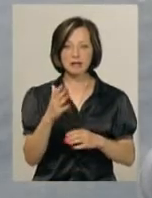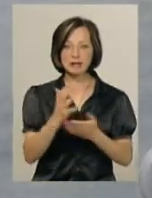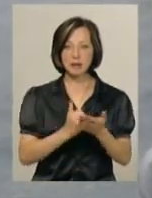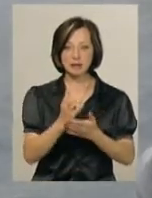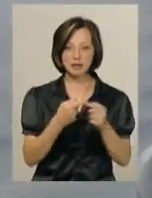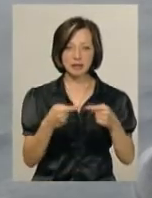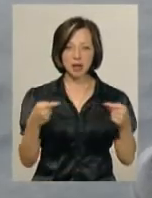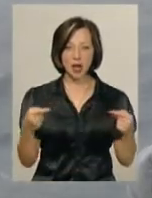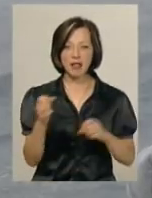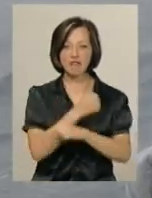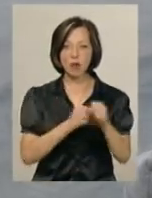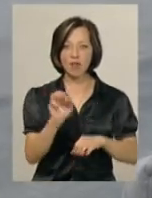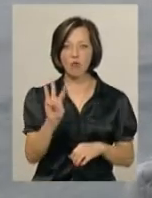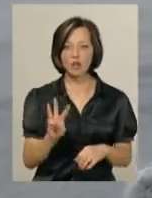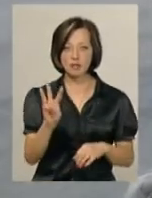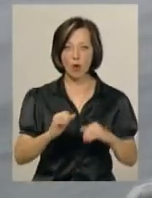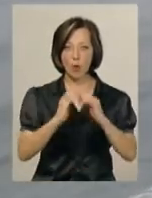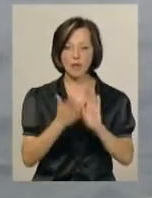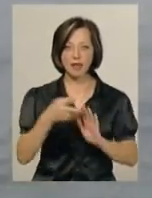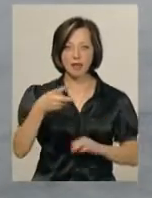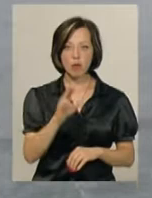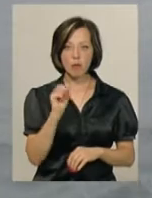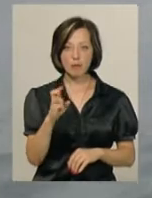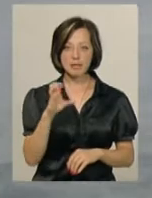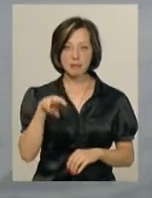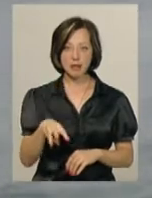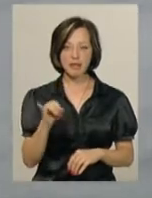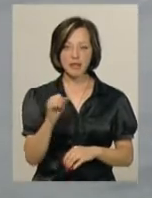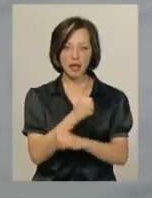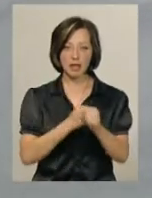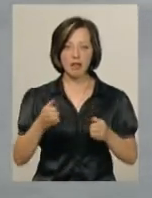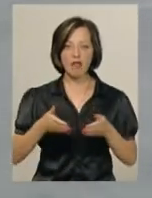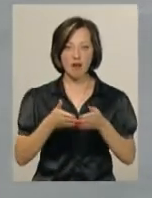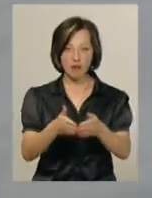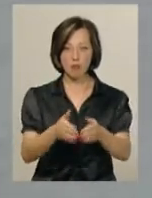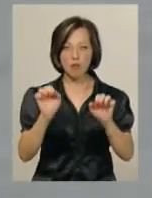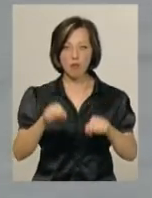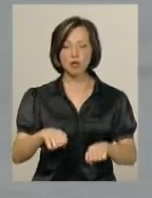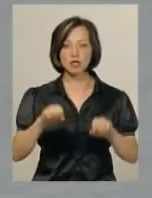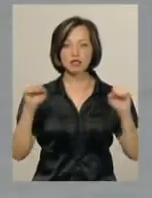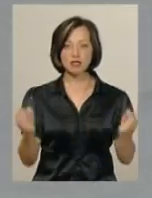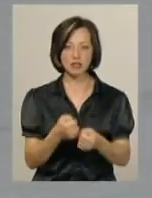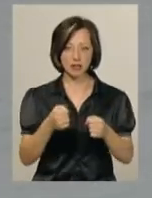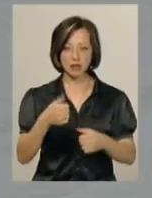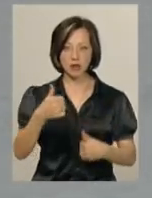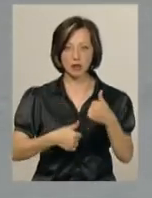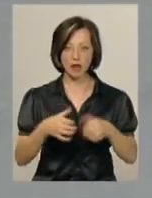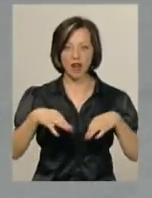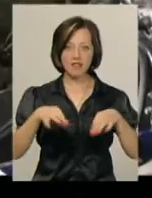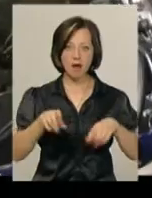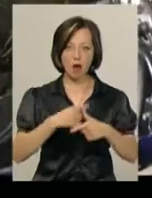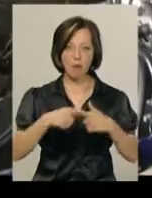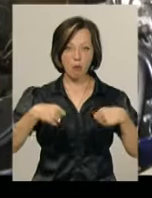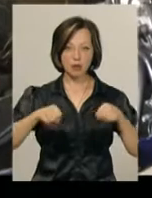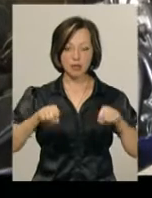прикладу від Вольцвагену. Його об'єм 2000 кубічних сантиметрів і глісер на воді може розганятися до швидкостей гоночних автівок чи мотоциклів.